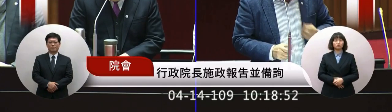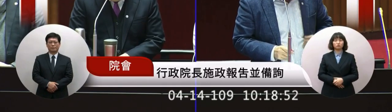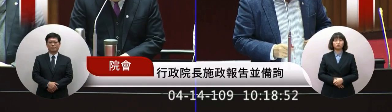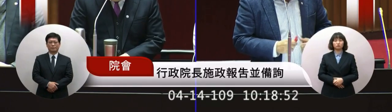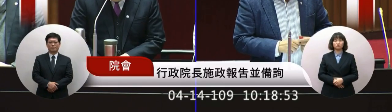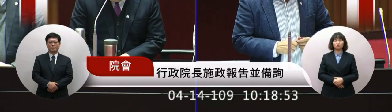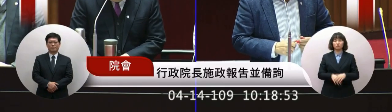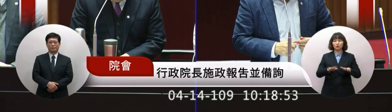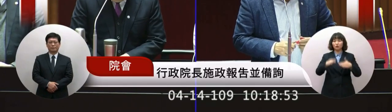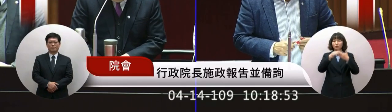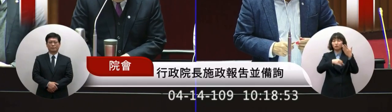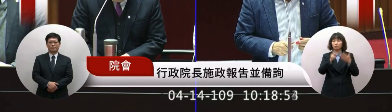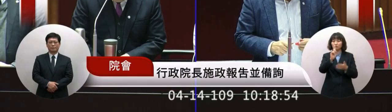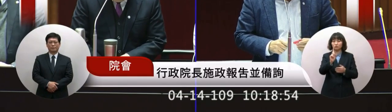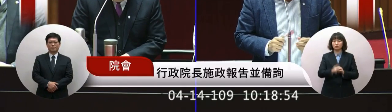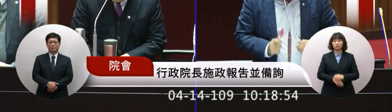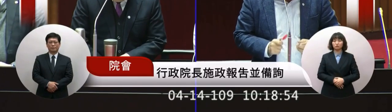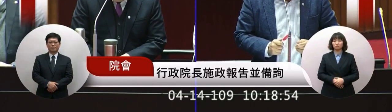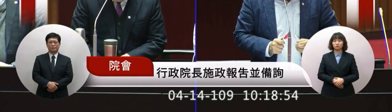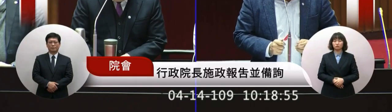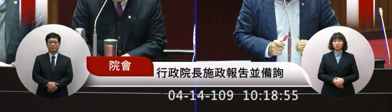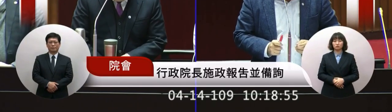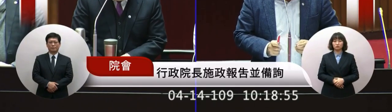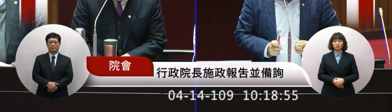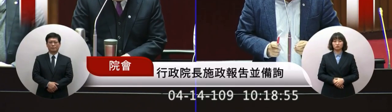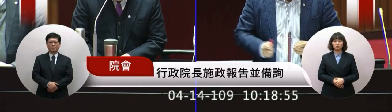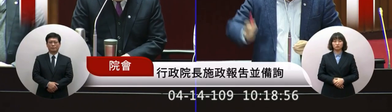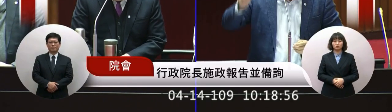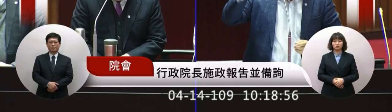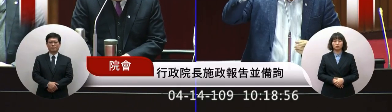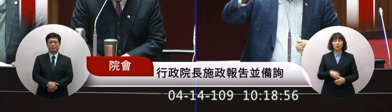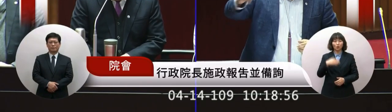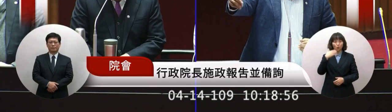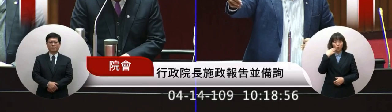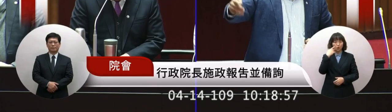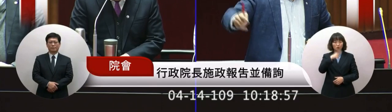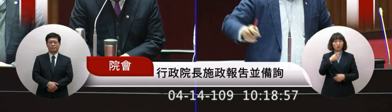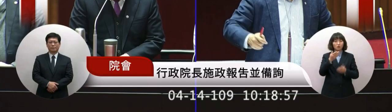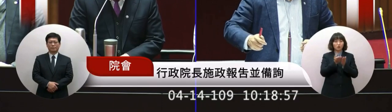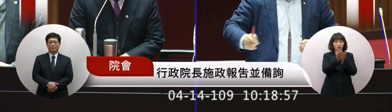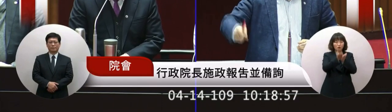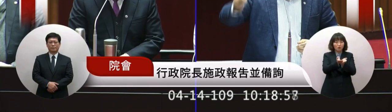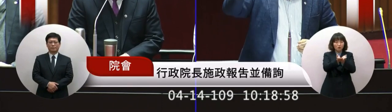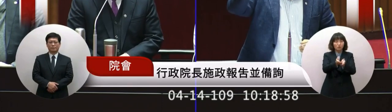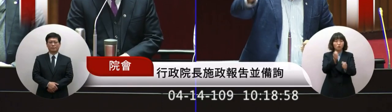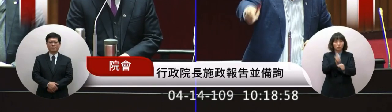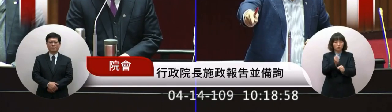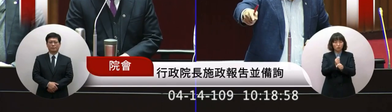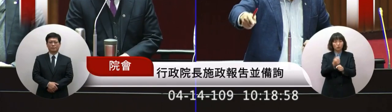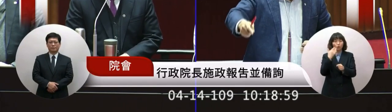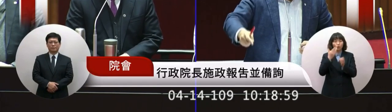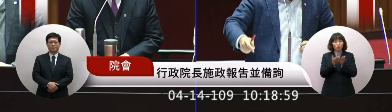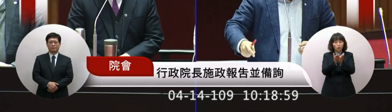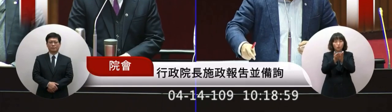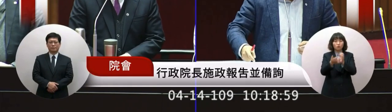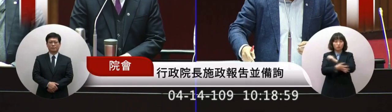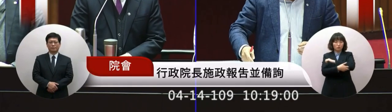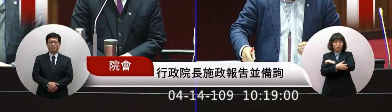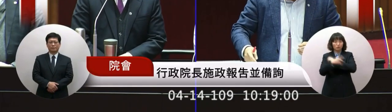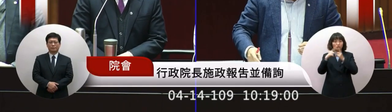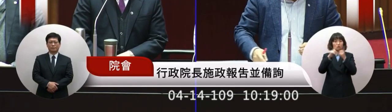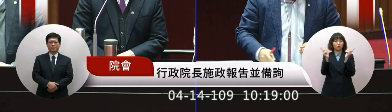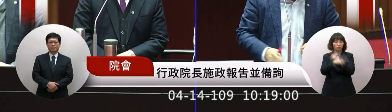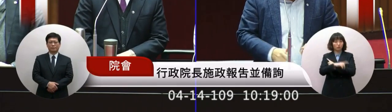可是我們現在的規定就是說只要呢你有從事海洋轉載還是你專門有異動